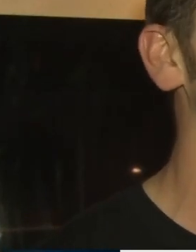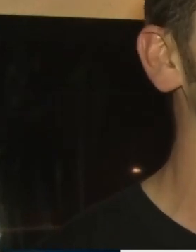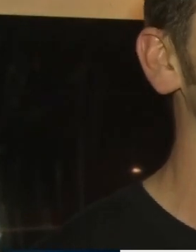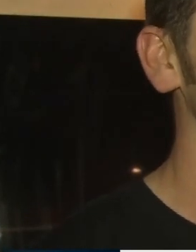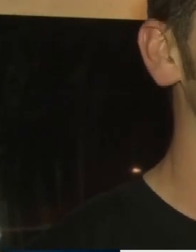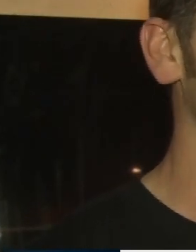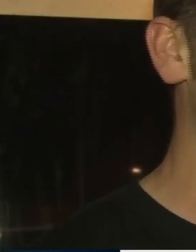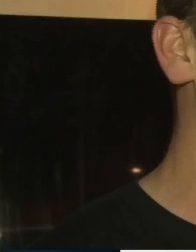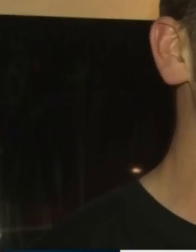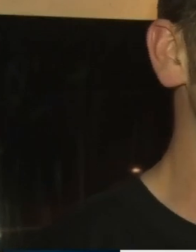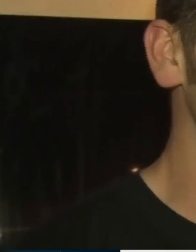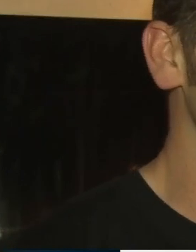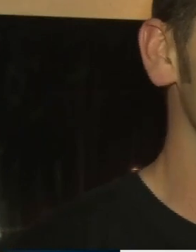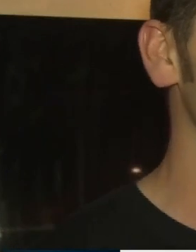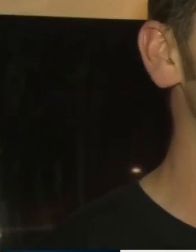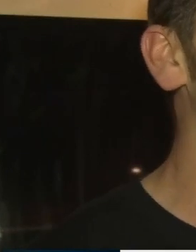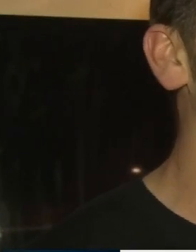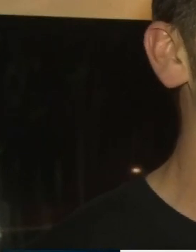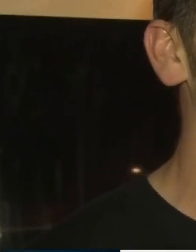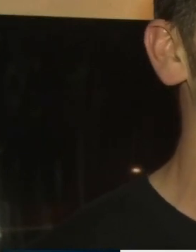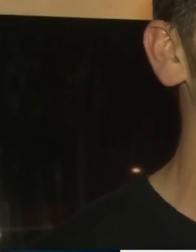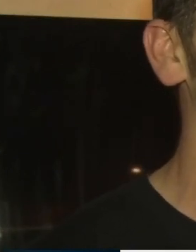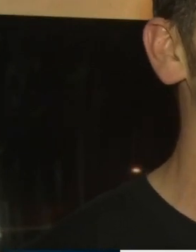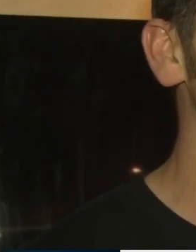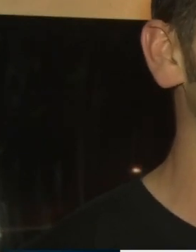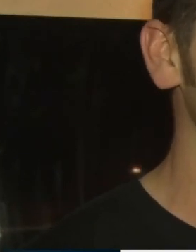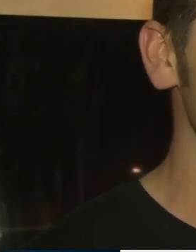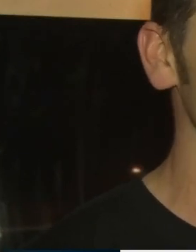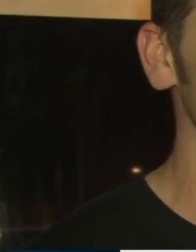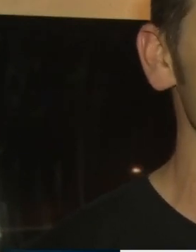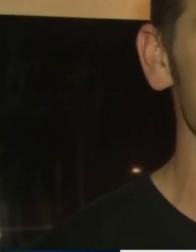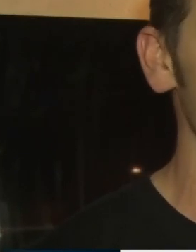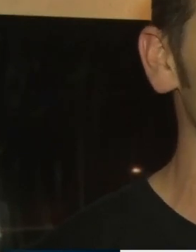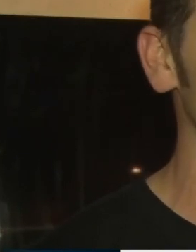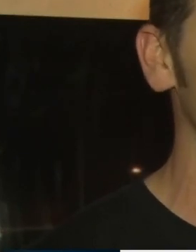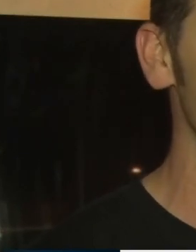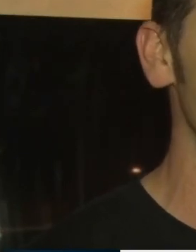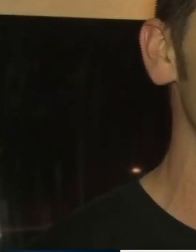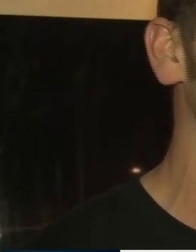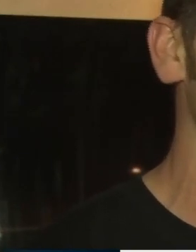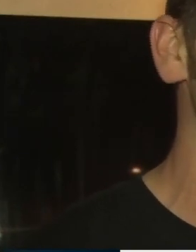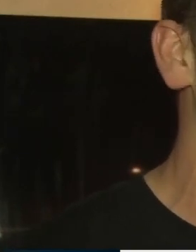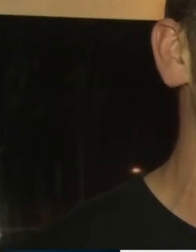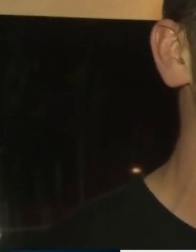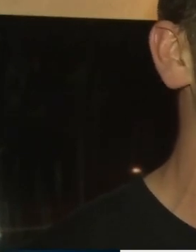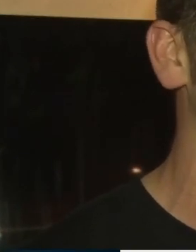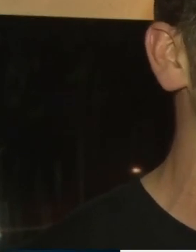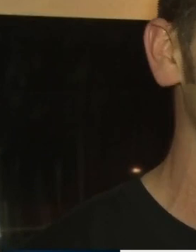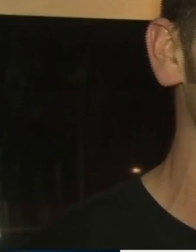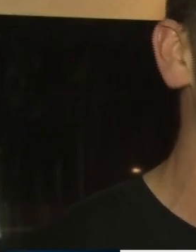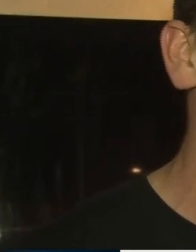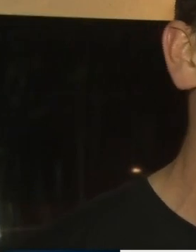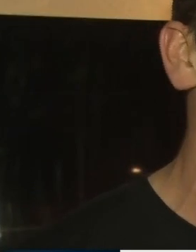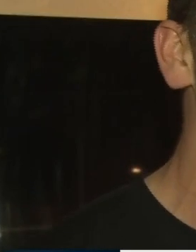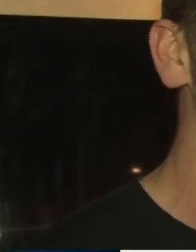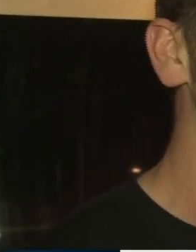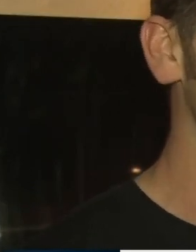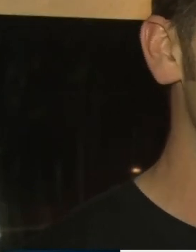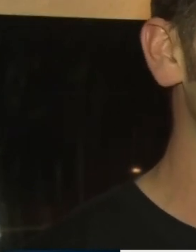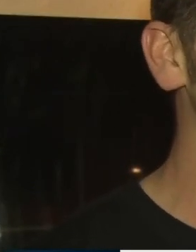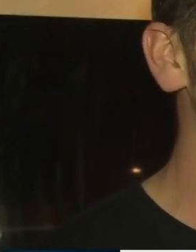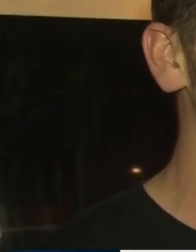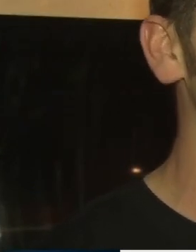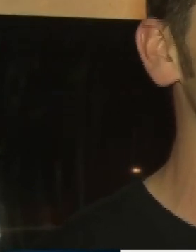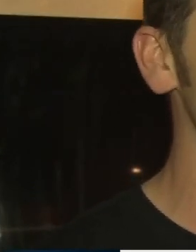shumë dhe ka bëjë histori është filmi par në histori të sandensi që ka fitu të rikëmimet ka qene jashtë zakënshëm po dhe pastaj